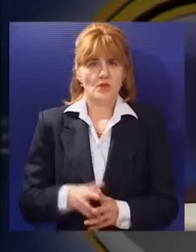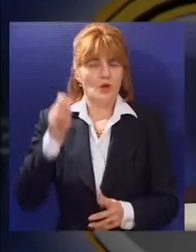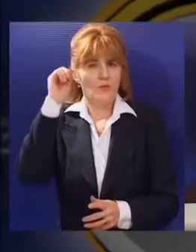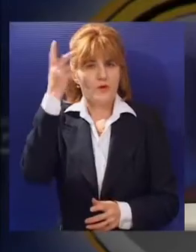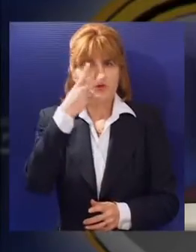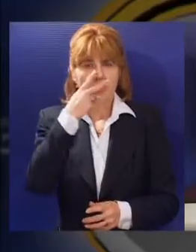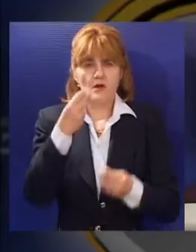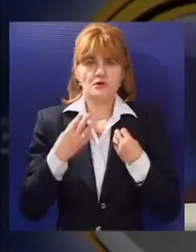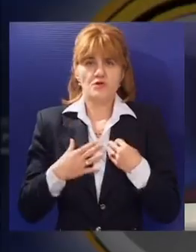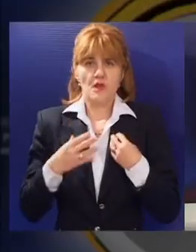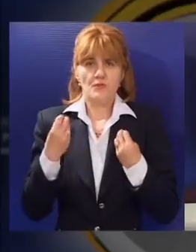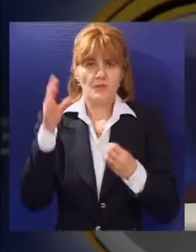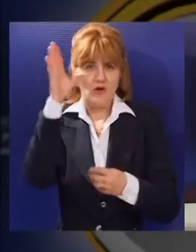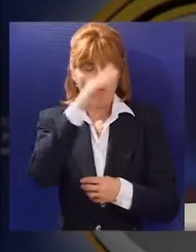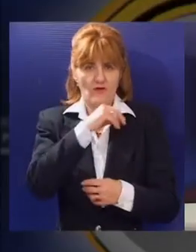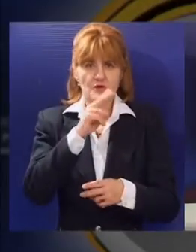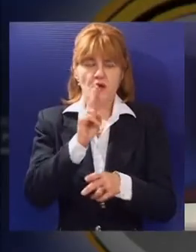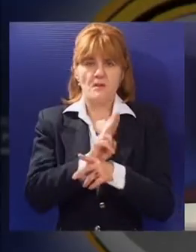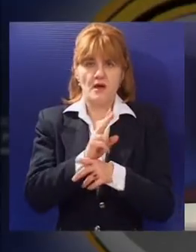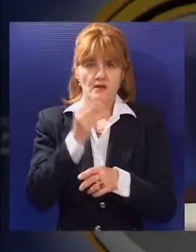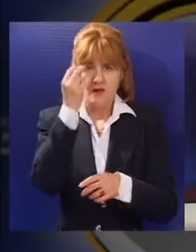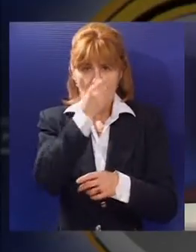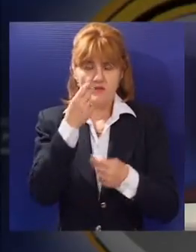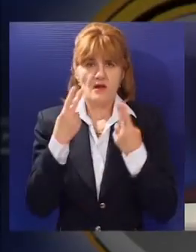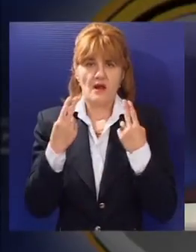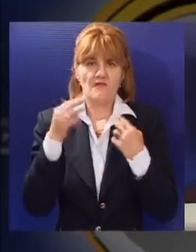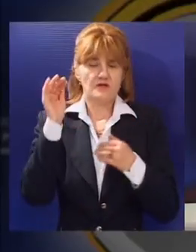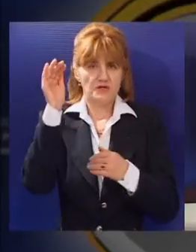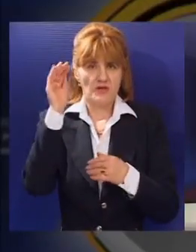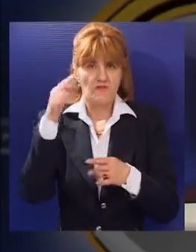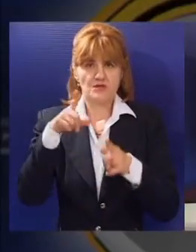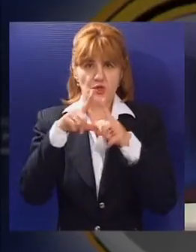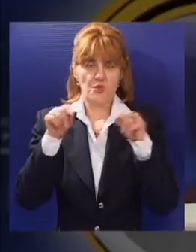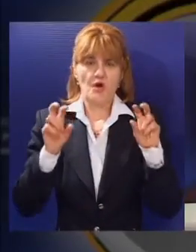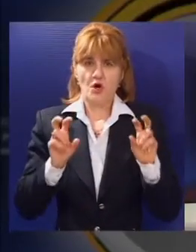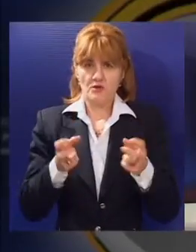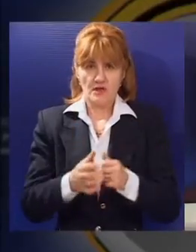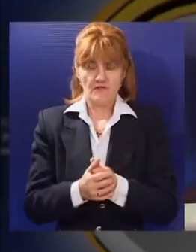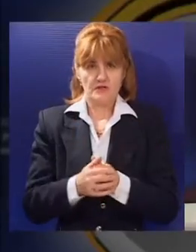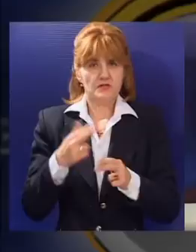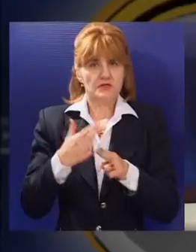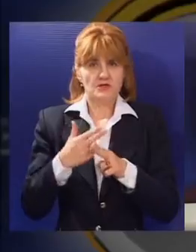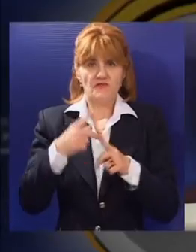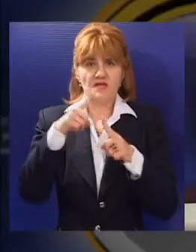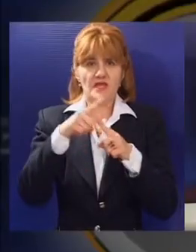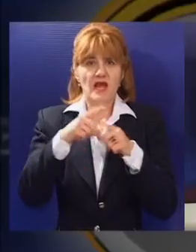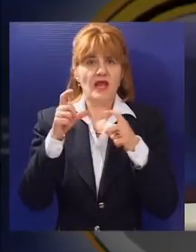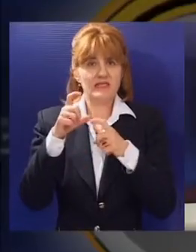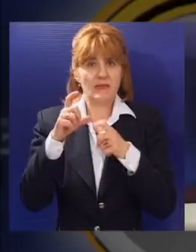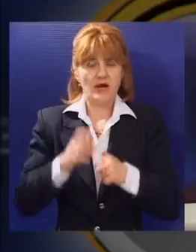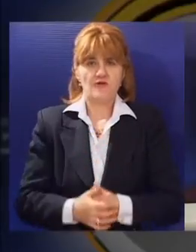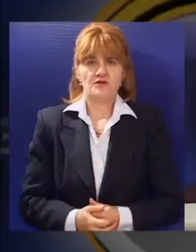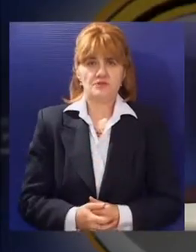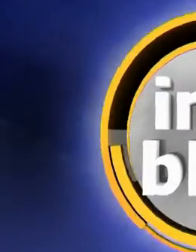Poštovani gledalci, želimo vam dobroveče. Pratite nedeljni pregled najvažnijih vesti i u Eko televizije. Moje ime je Tajana